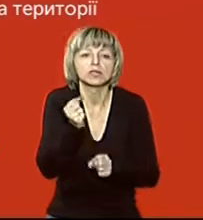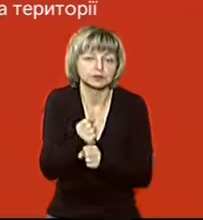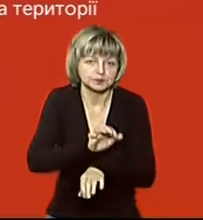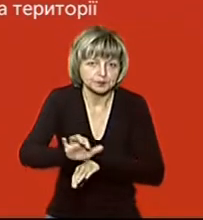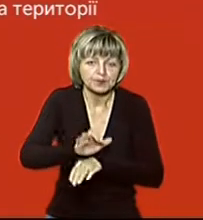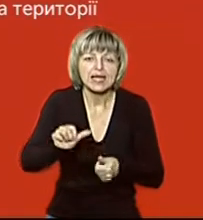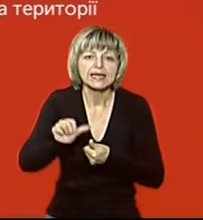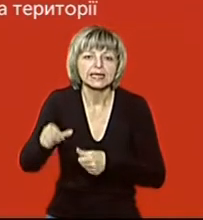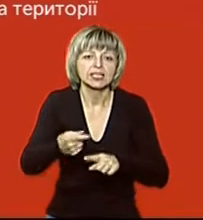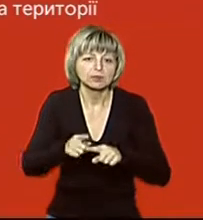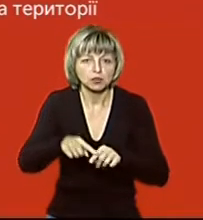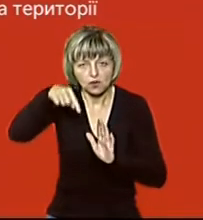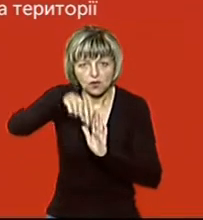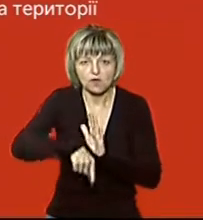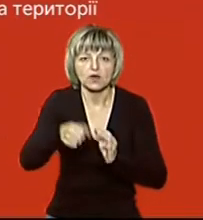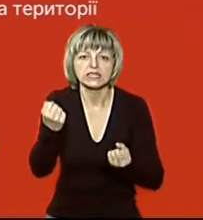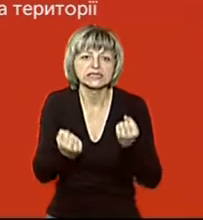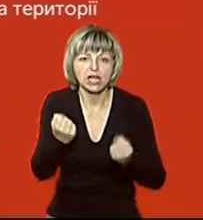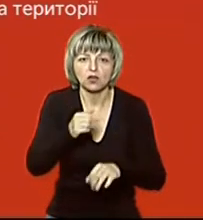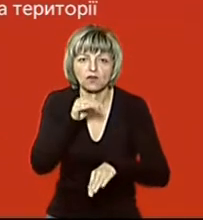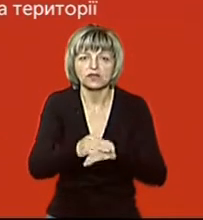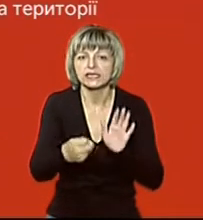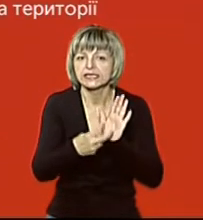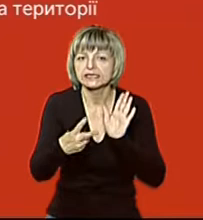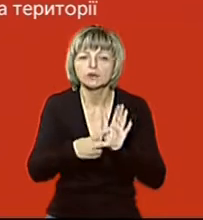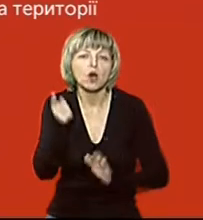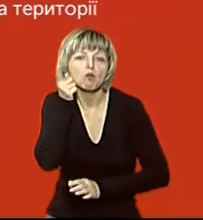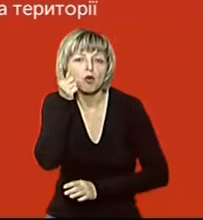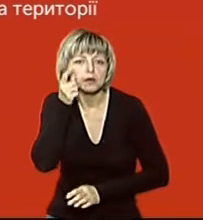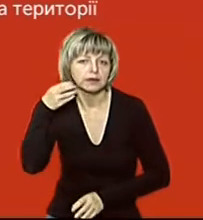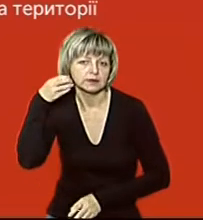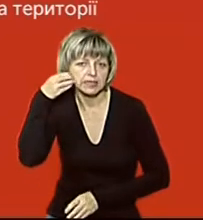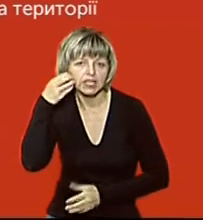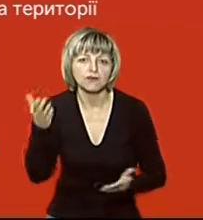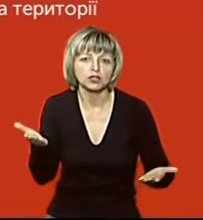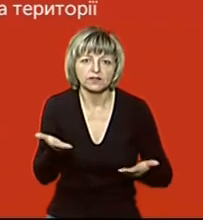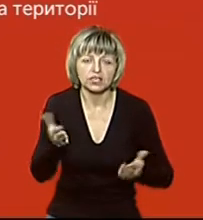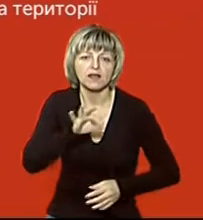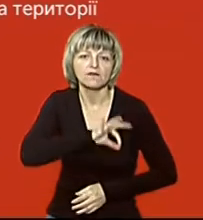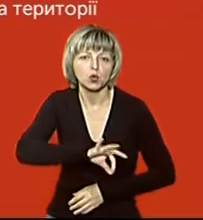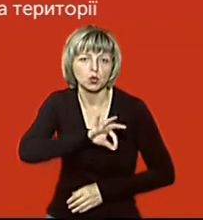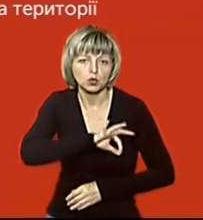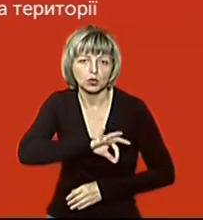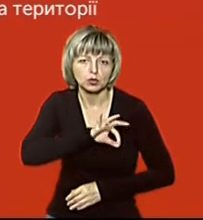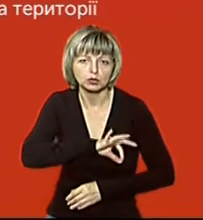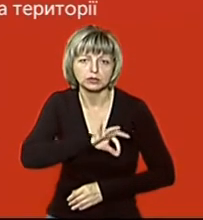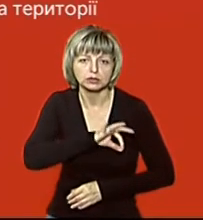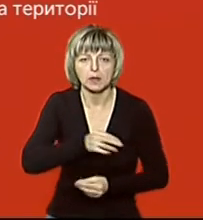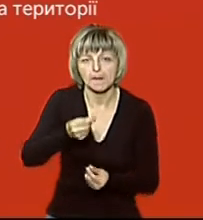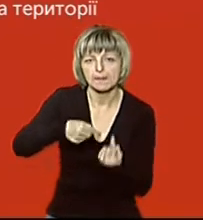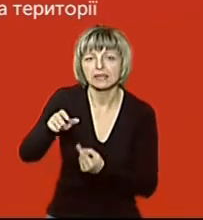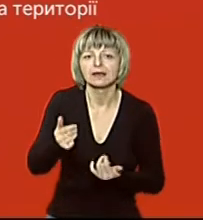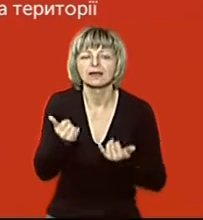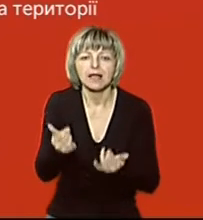Крім того, в салоні виявлено 17 мобільних телефонів, які використовувалися бізнесменом для